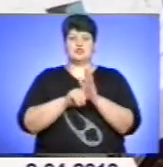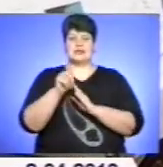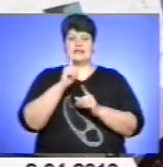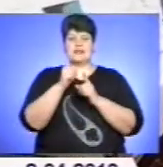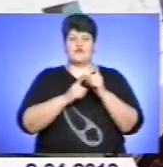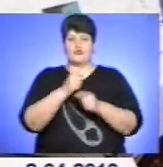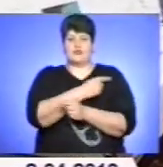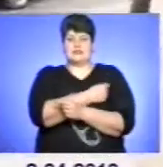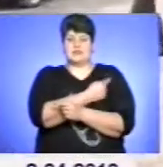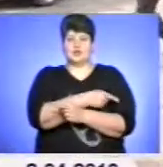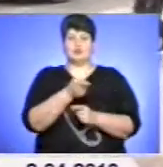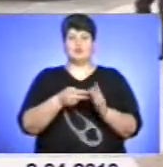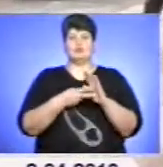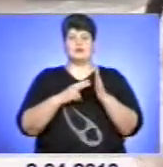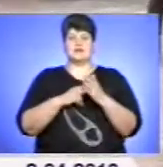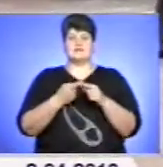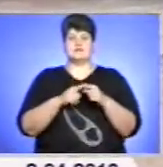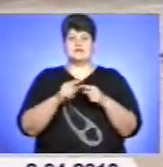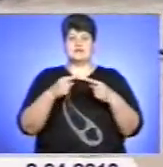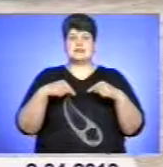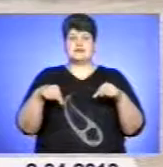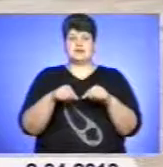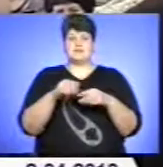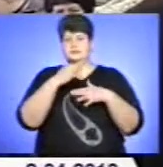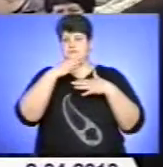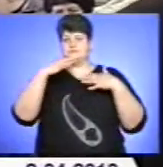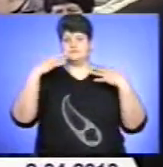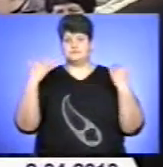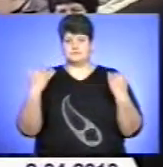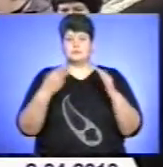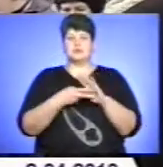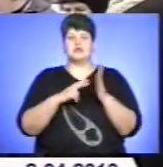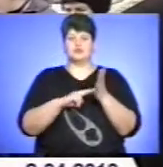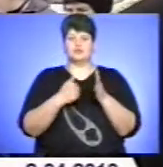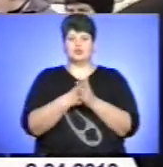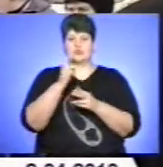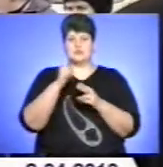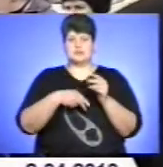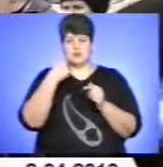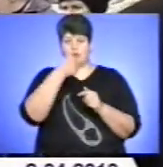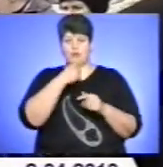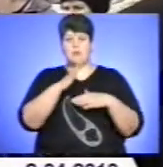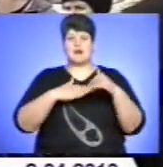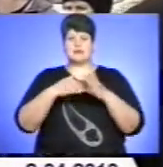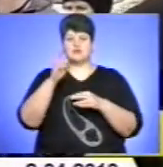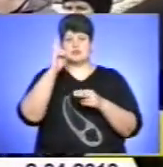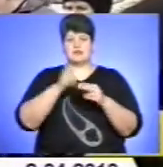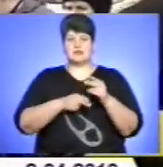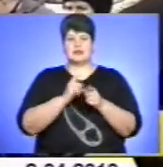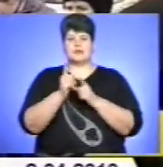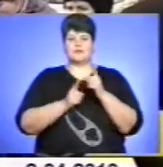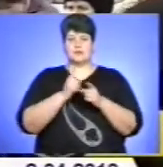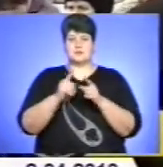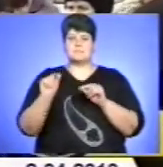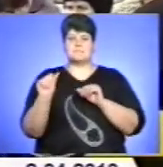медицині, тому планів у цій сфері влада має вдосталь. Плануємо до кінця року практично завершити реформування